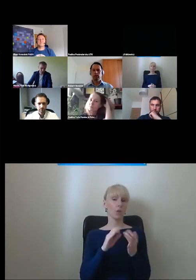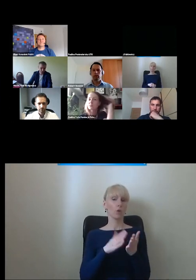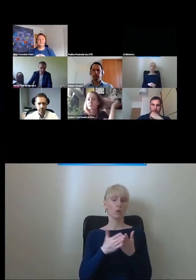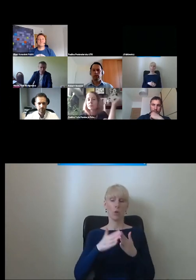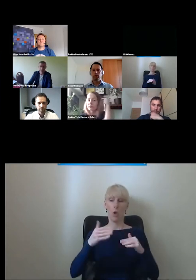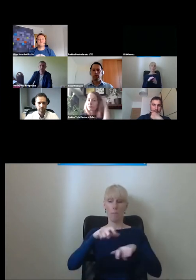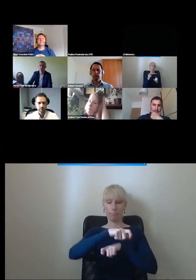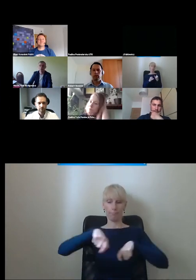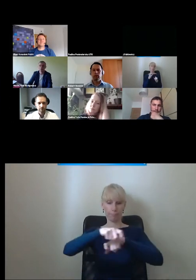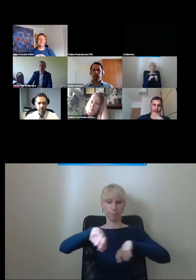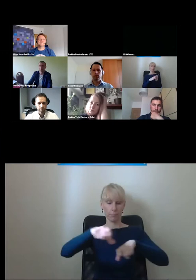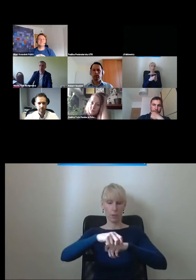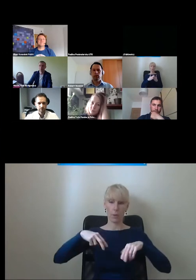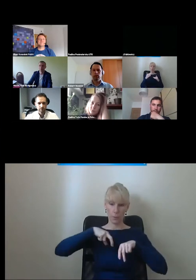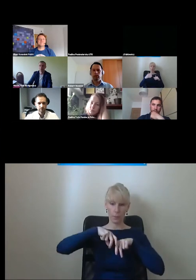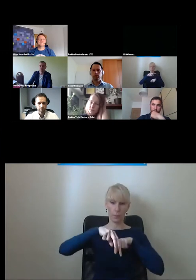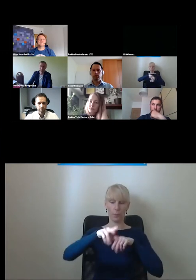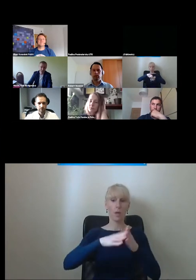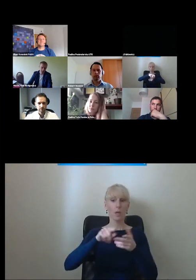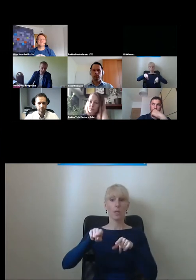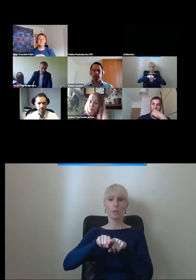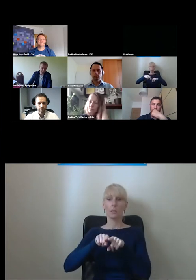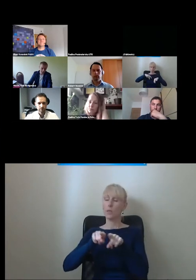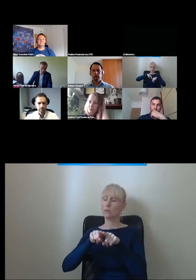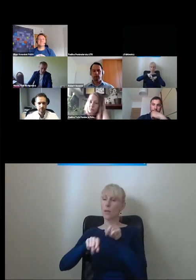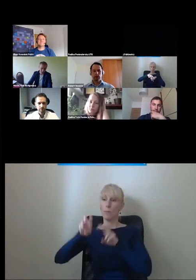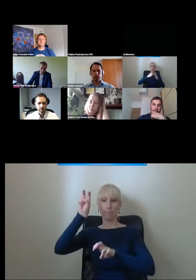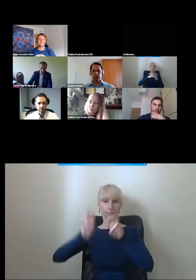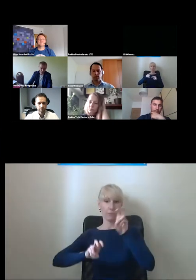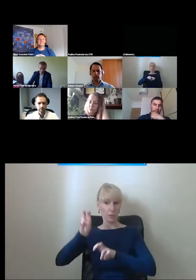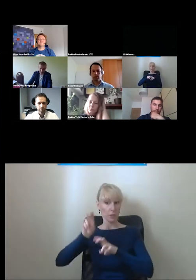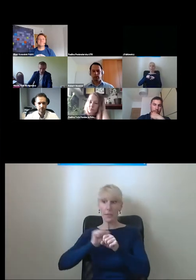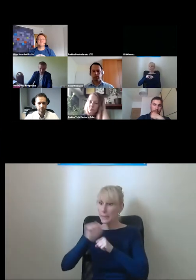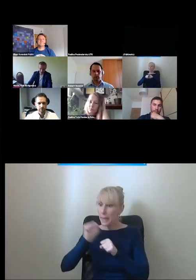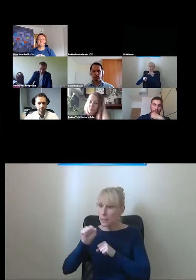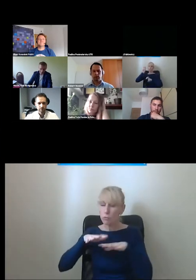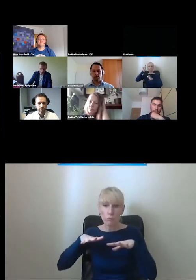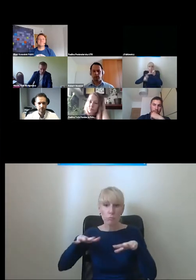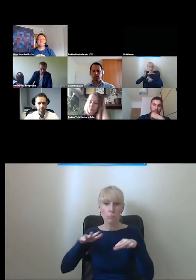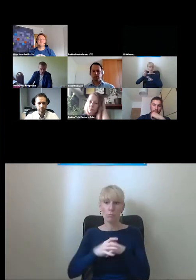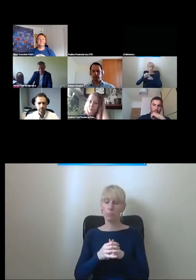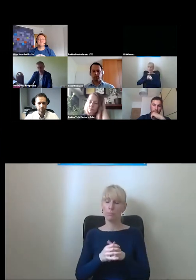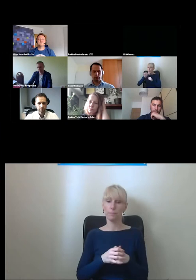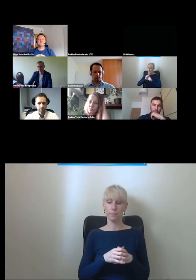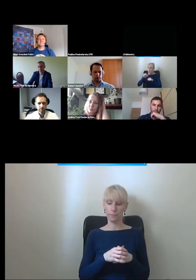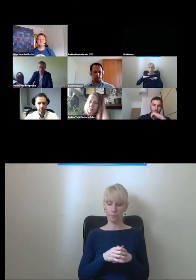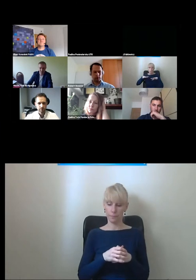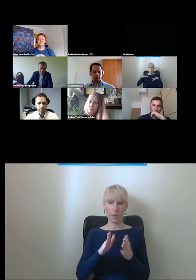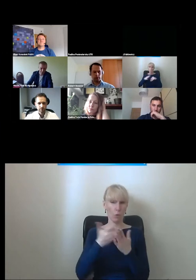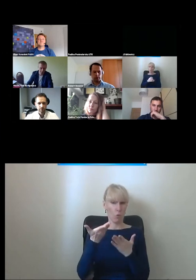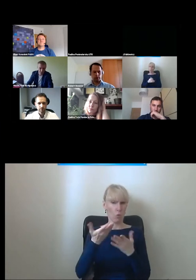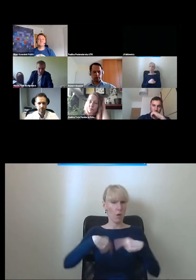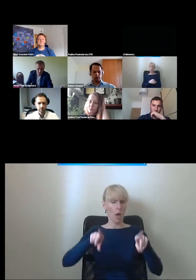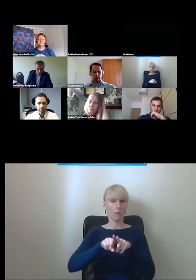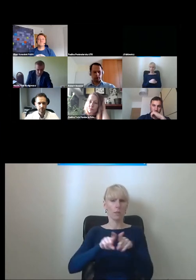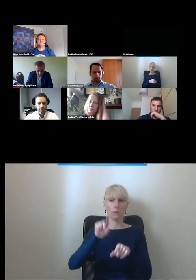drogowe akurat w Bydgoszczy, to powiem szczerze, jest kilka wind zlokalizowanych, ale tylko i wyłącznie z tego wynikających, że np. przy współpracy z